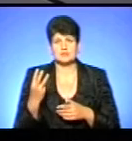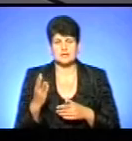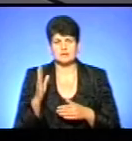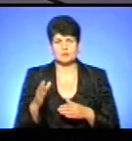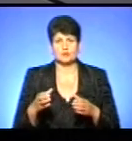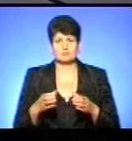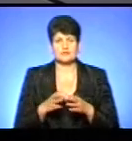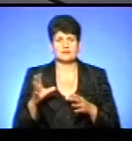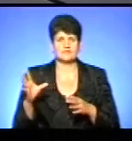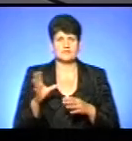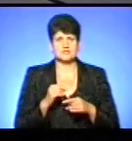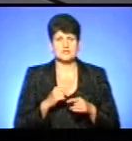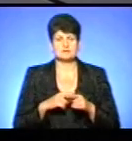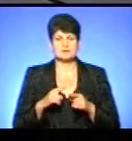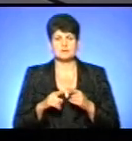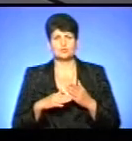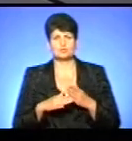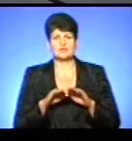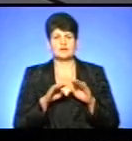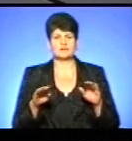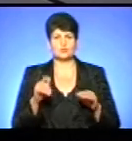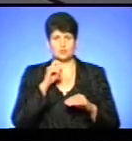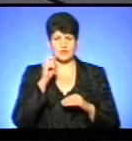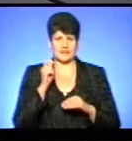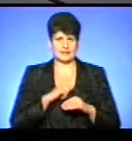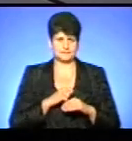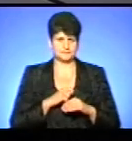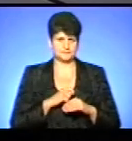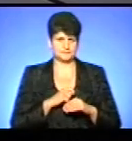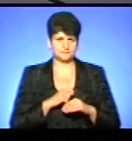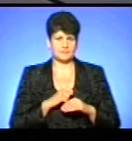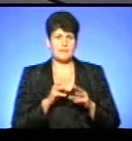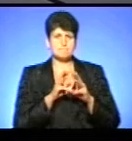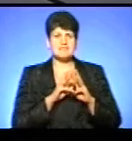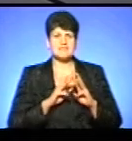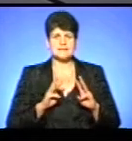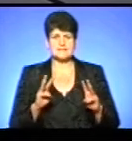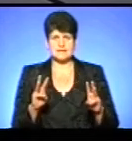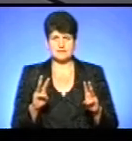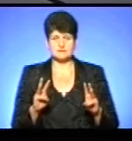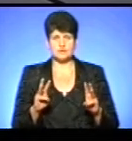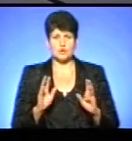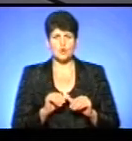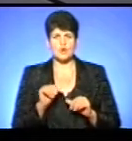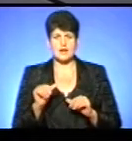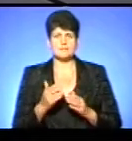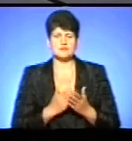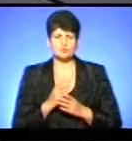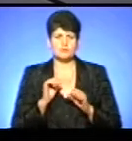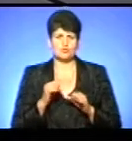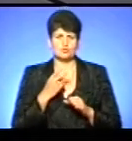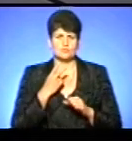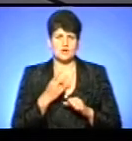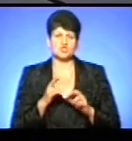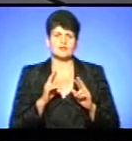вся екстрена медична допомога на рівні України. Тобто, міністерство чи окремі служби можуть бачити, як